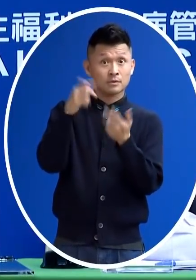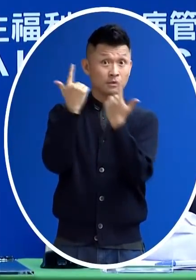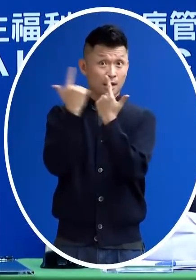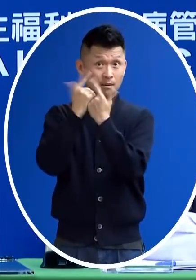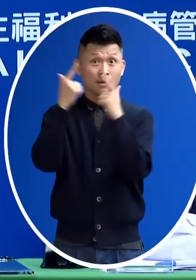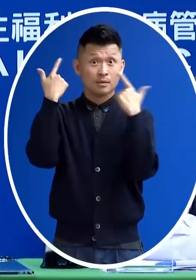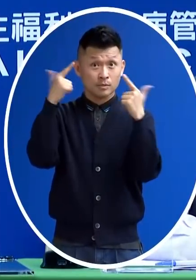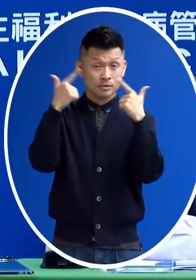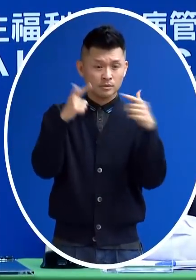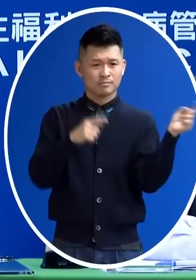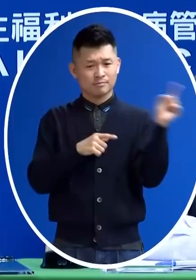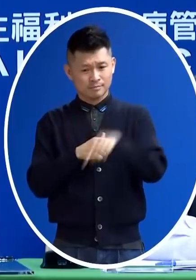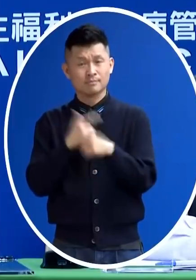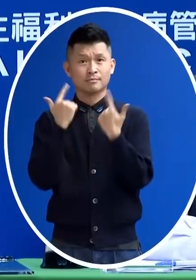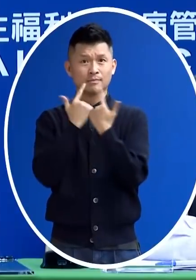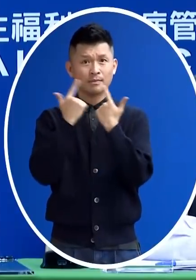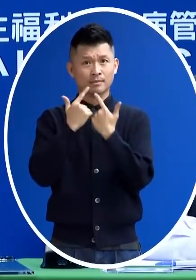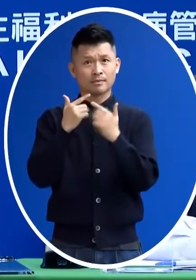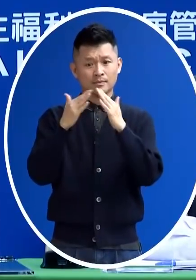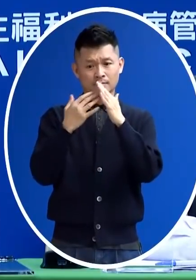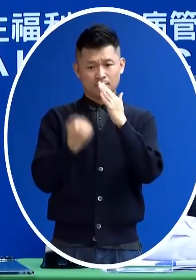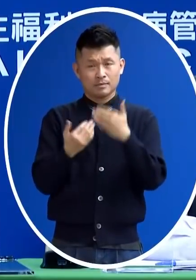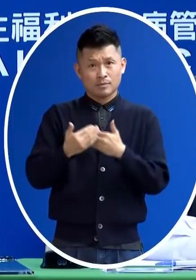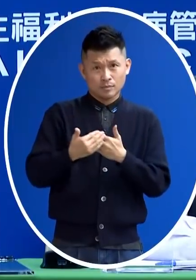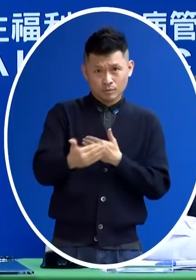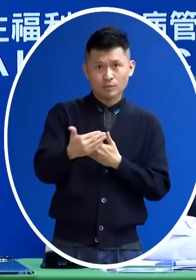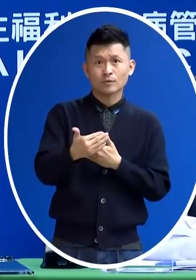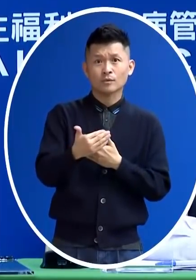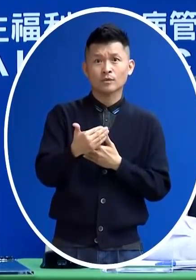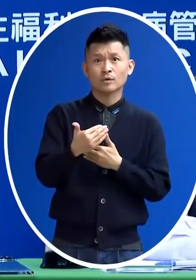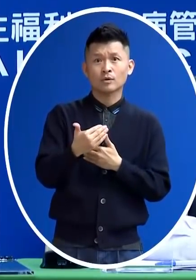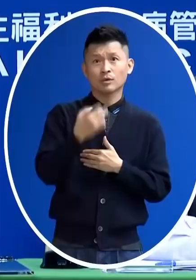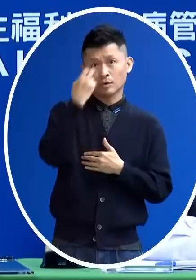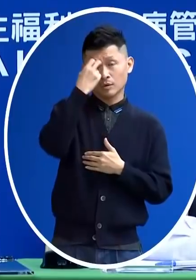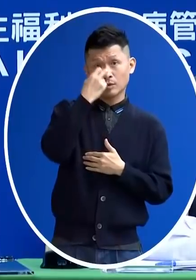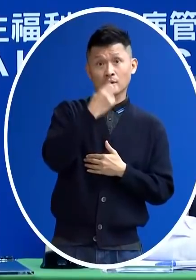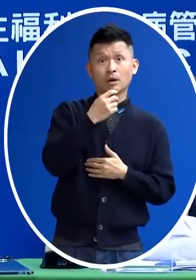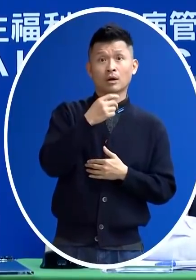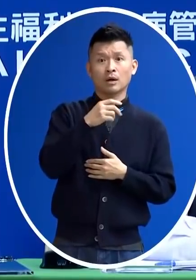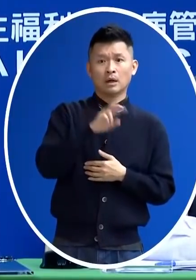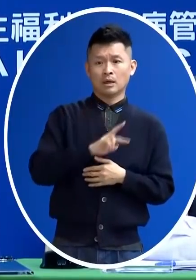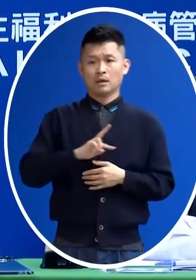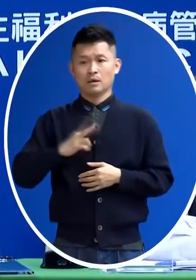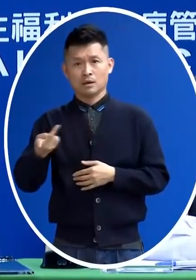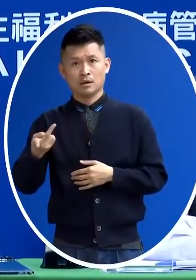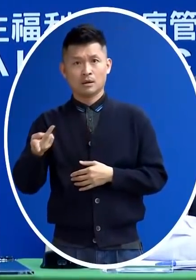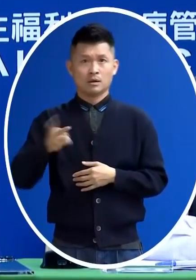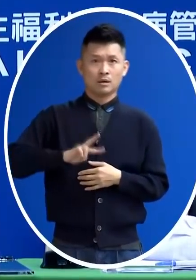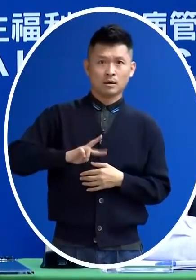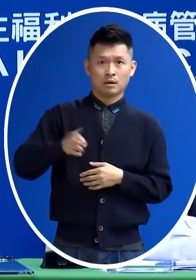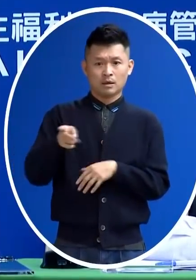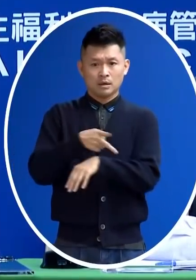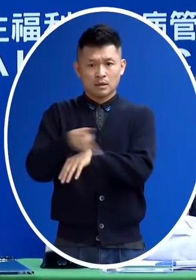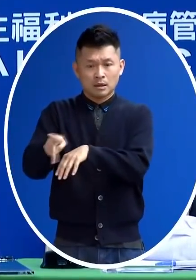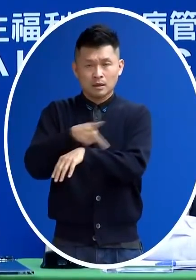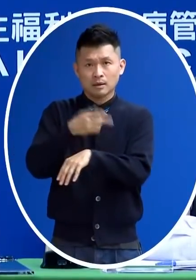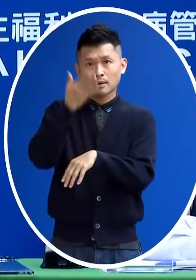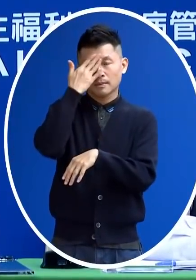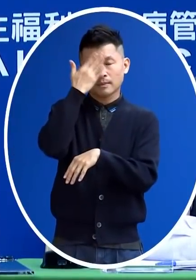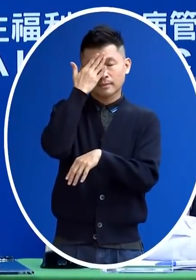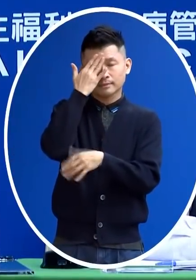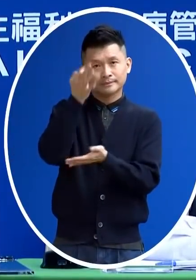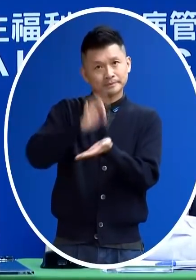居家檢疫那中間要來做轉移地點的時候 那增加交通的一個負擔那目前在